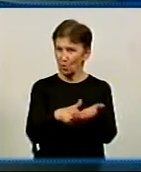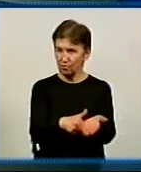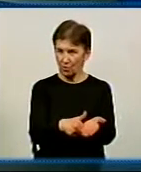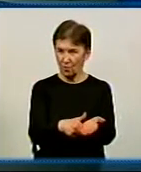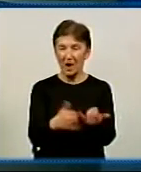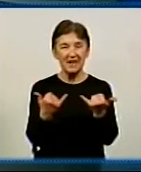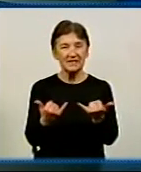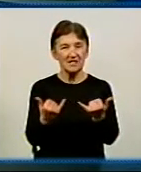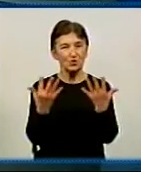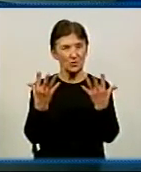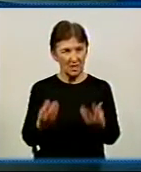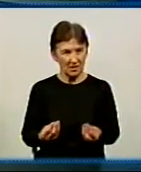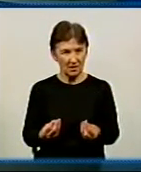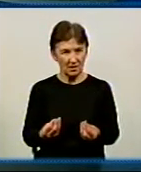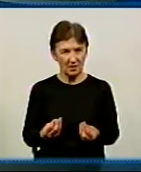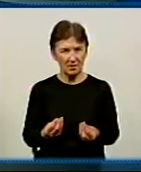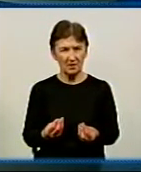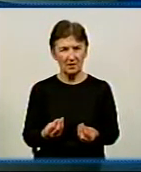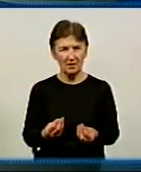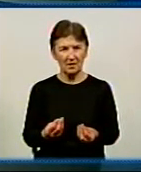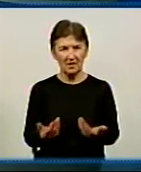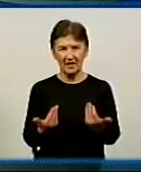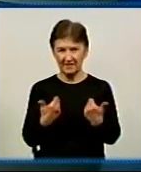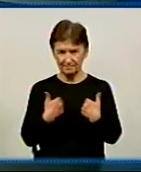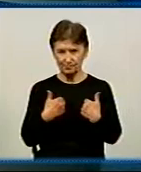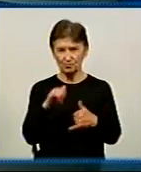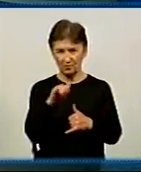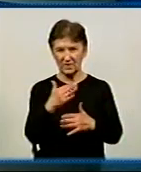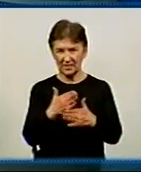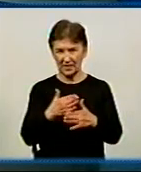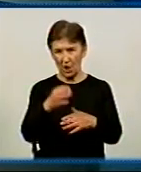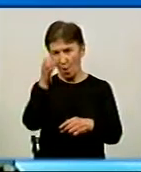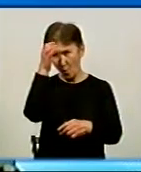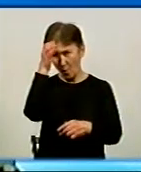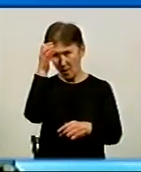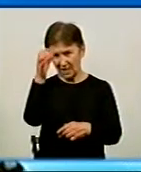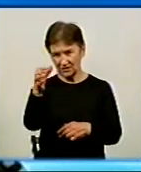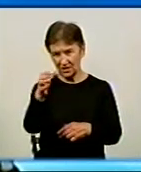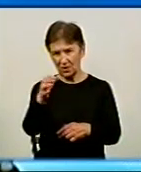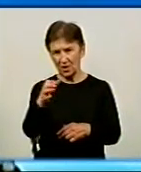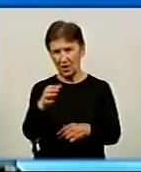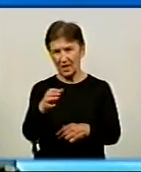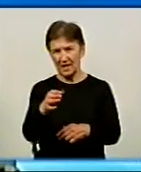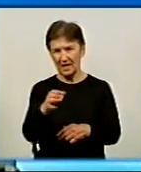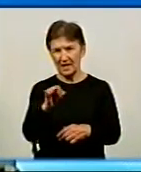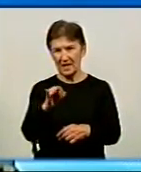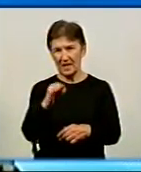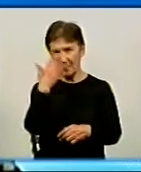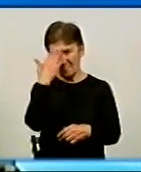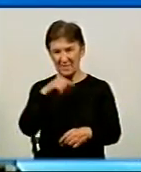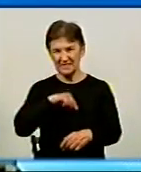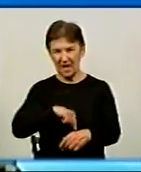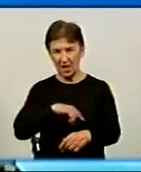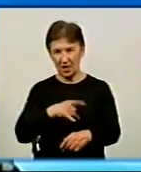На сьогоднішній день я і психолог, бо у мене психолог, ну, є бакалавр. Да, освіта, да. І тепер я на магістратурі вчуся психологію, і ще